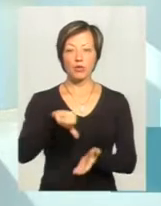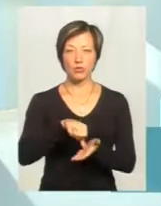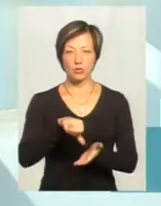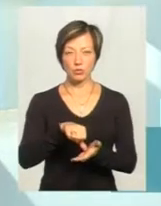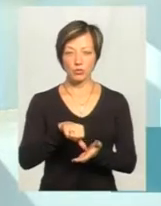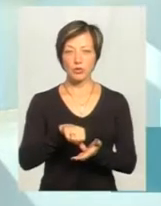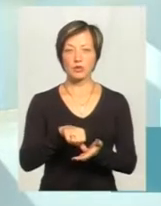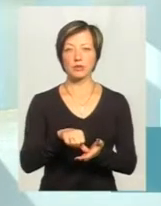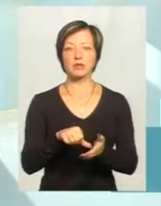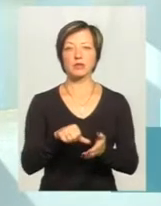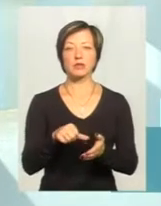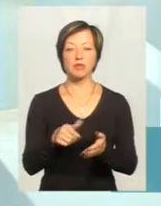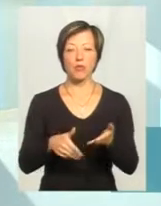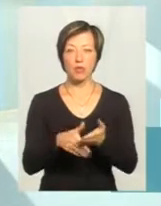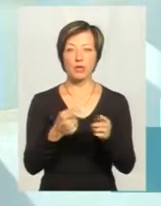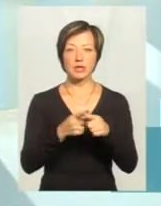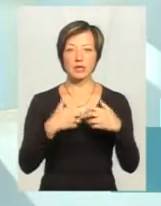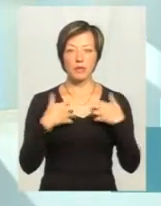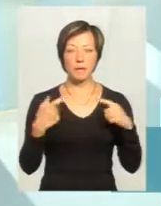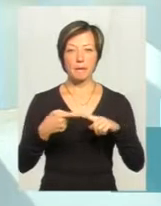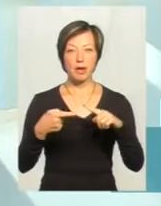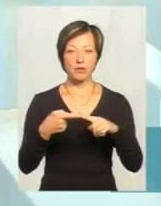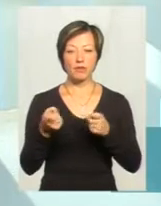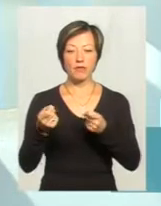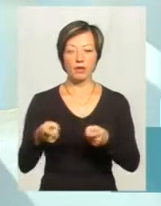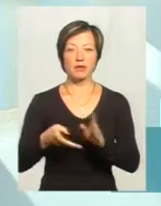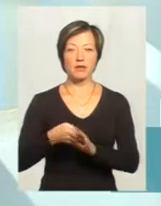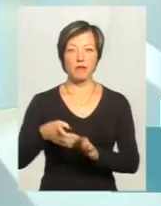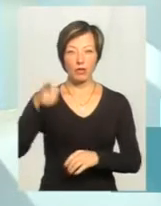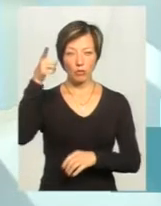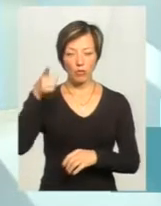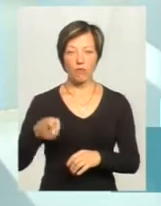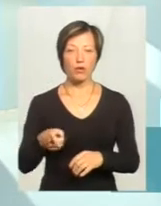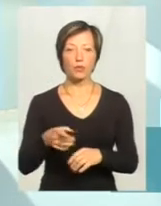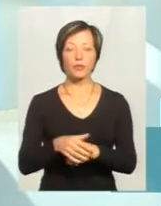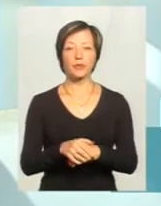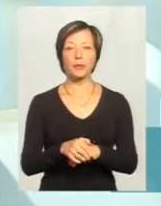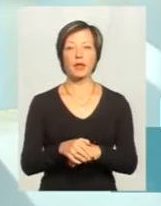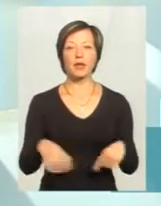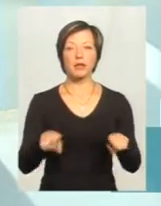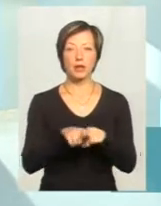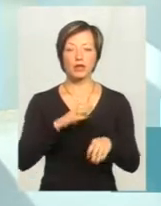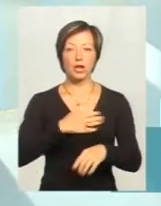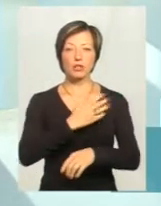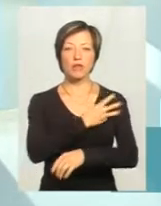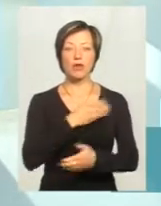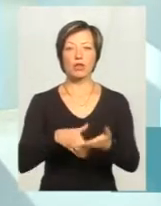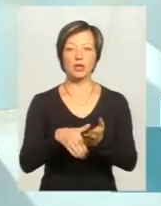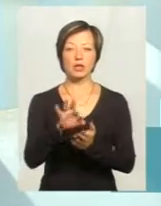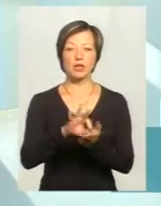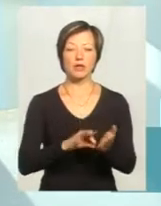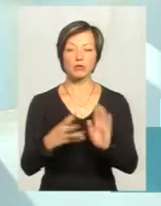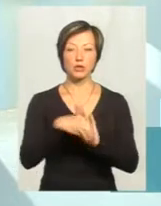допомозі цим тваринам. Перша тварина – це те, яку викинули з дев'ятого поверху. Також наші волонтери одразу